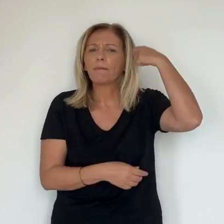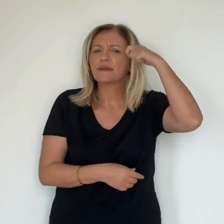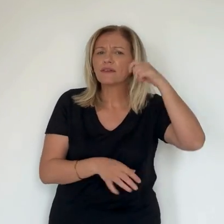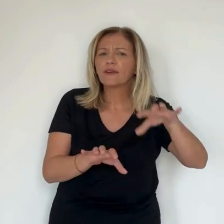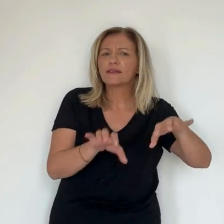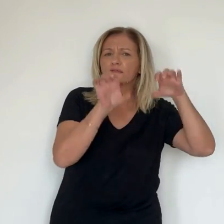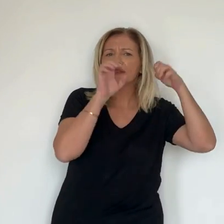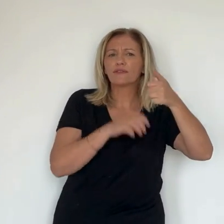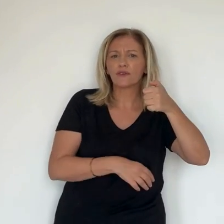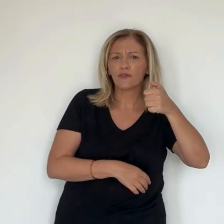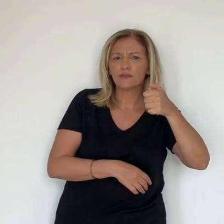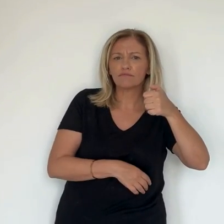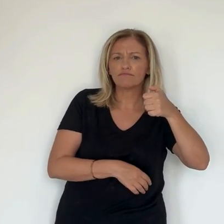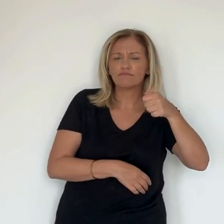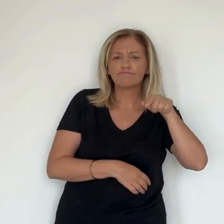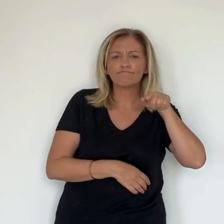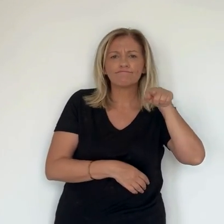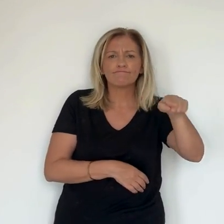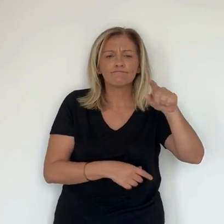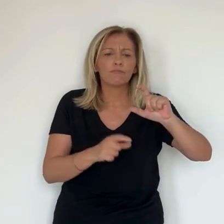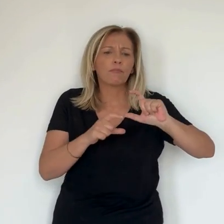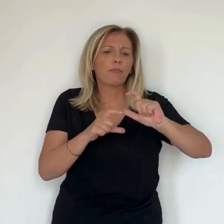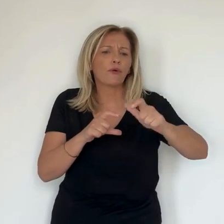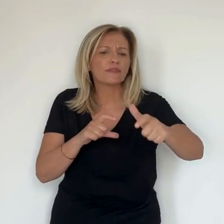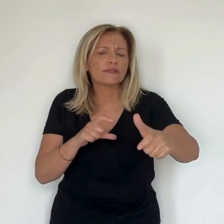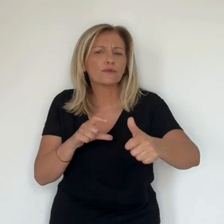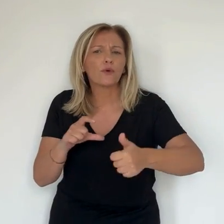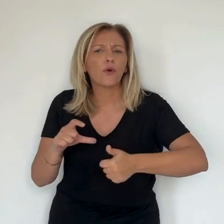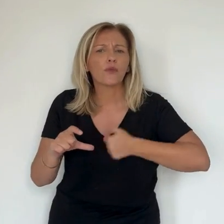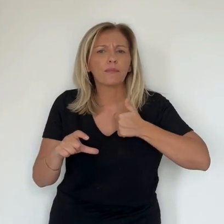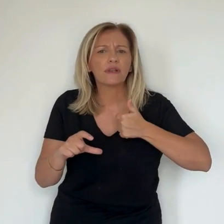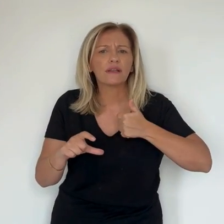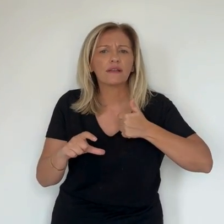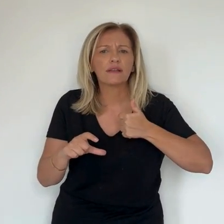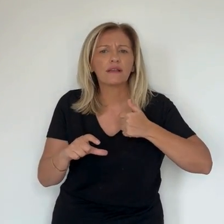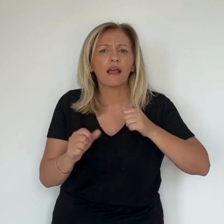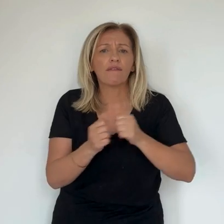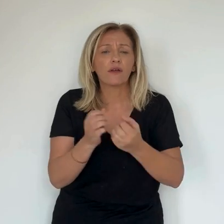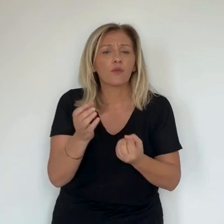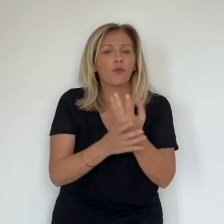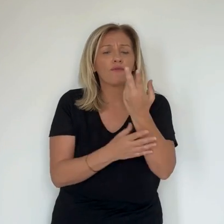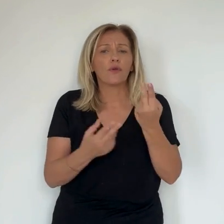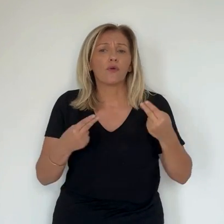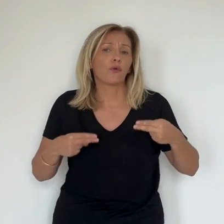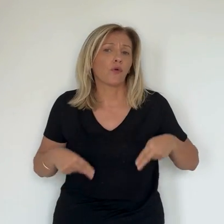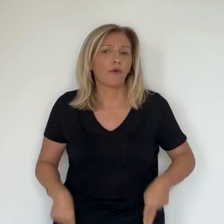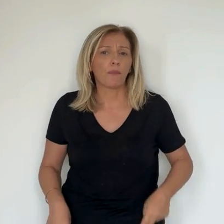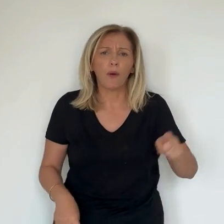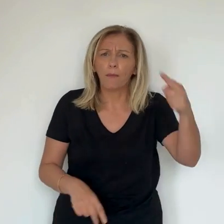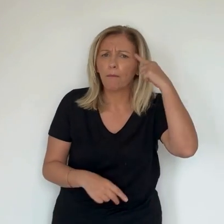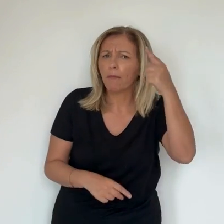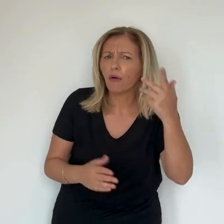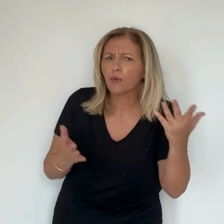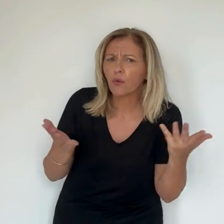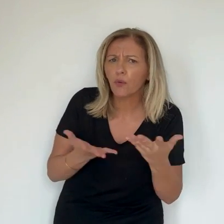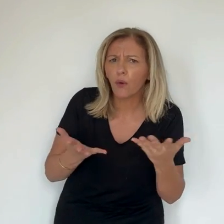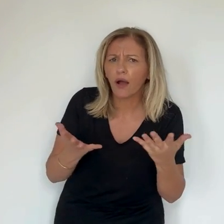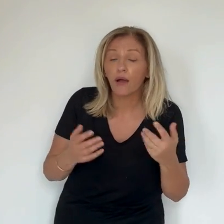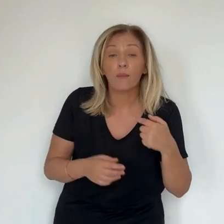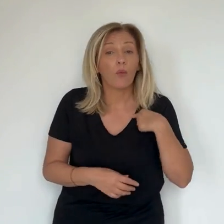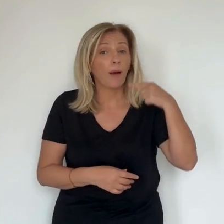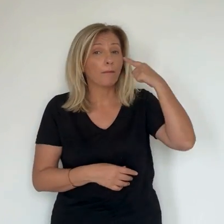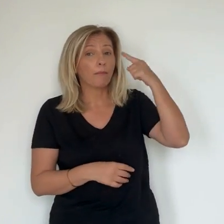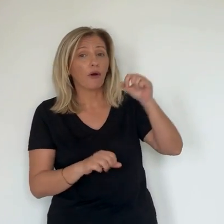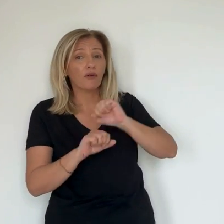'au changement de gouvernement ? – Alors moi ce qui est clair, c'est qu'il y une légitimité absolument incontestable de la part des élus corse